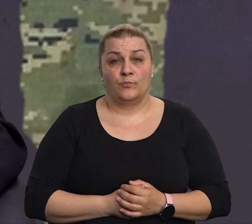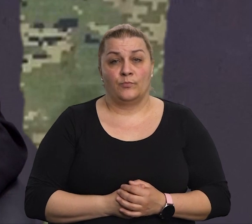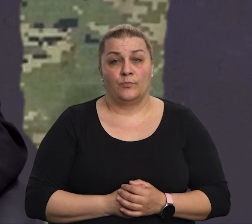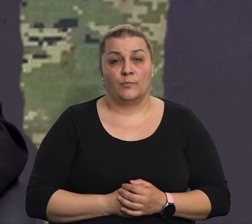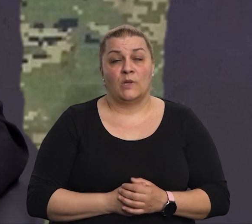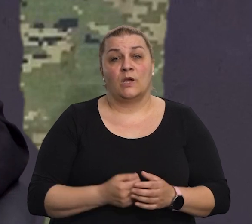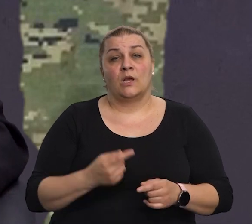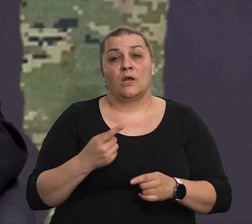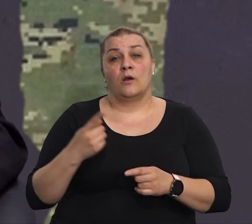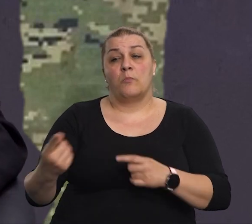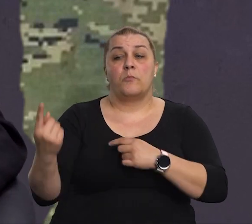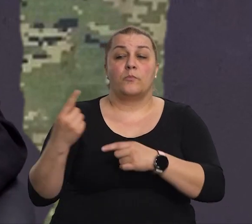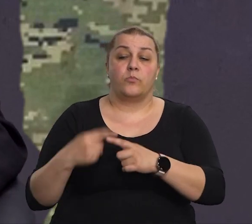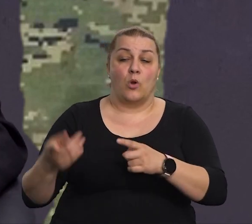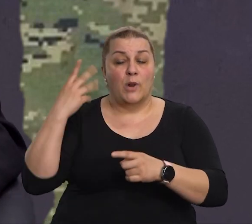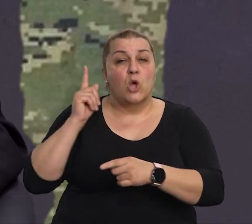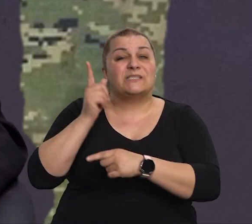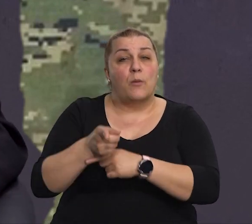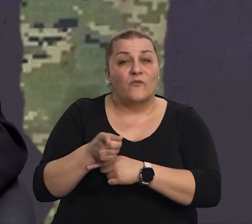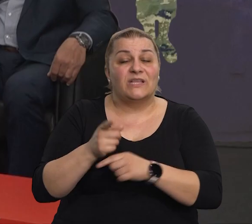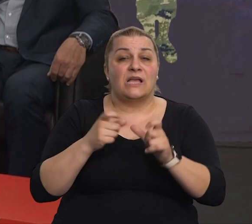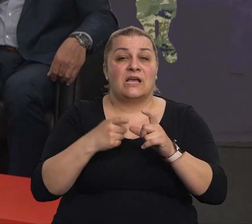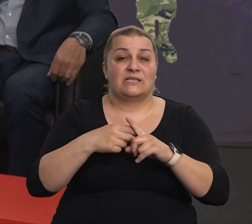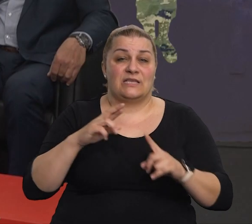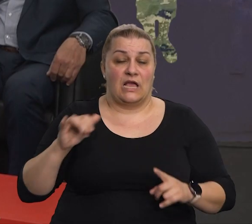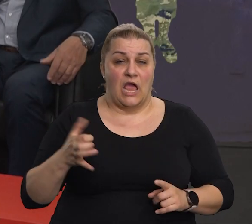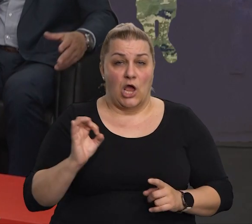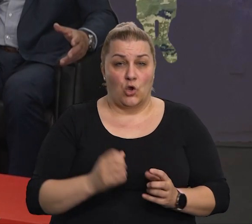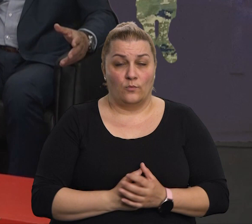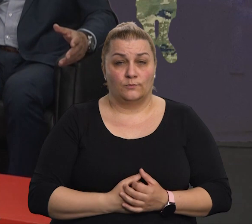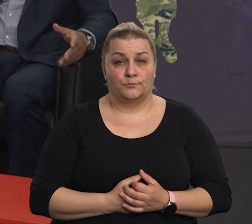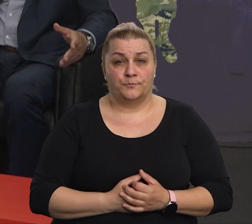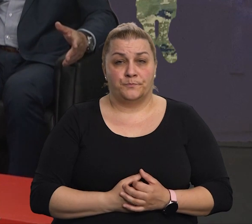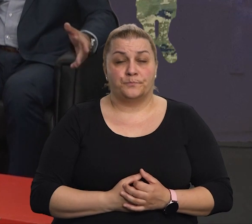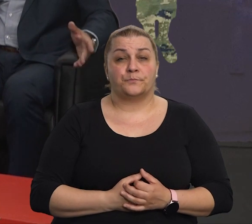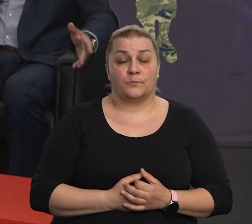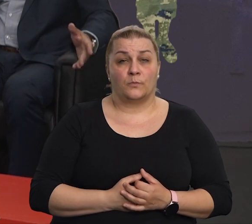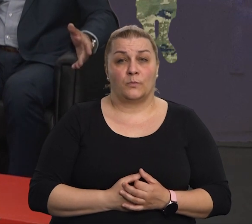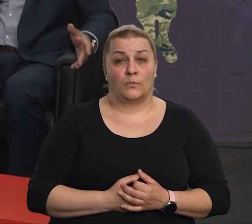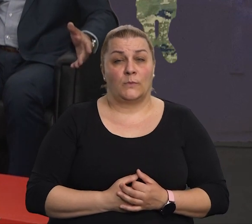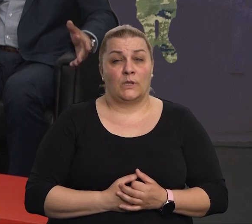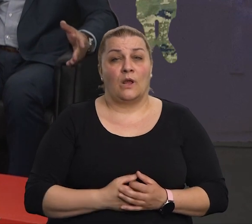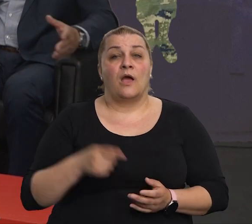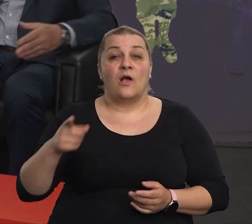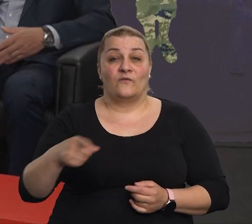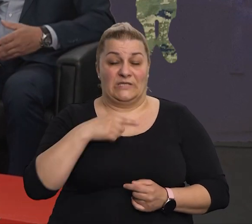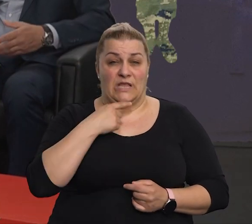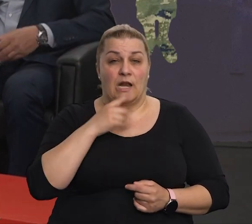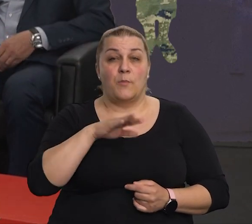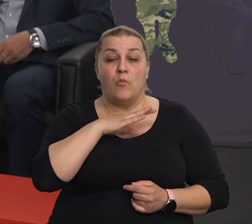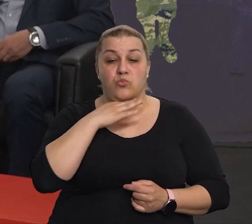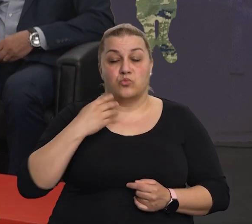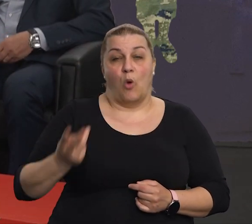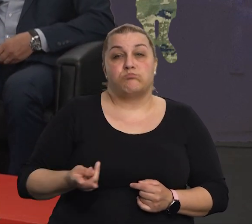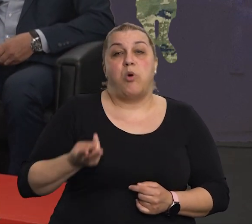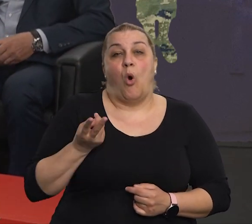izpovjedeno pod gospodina Markovske, jovan pokojnika. Da, vjerujem, kažete i da ste puni ponosa na